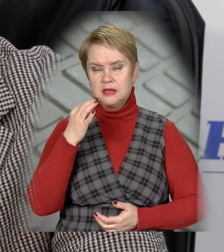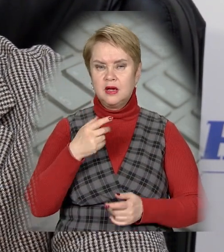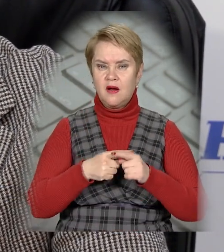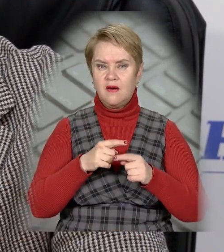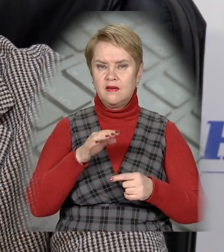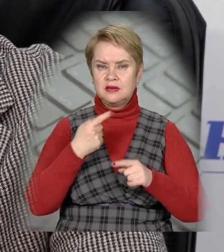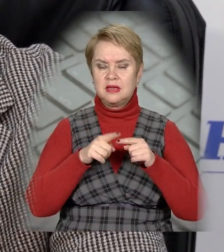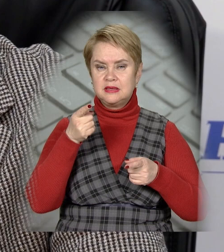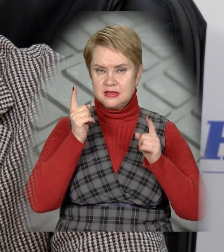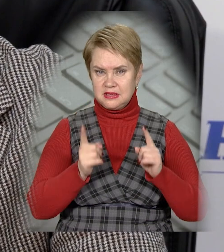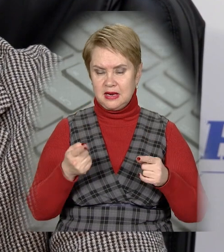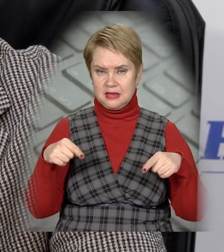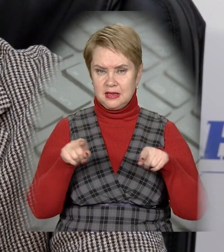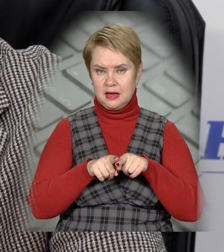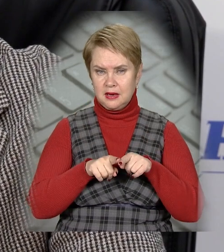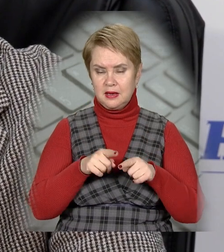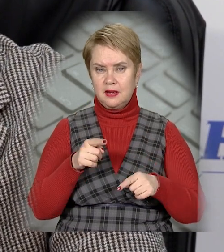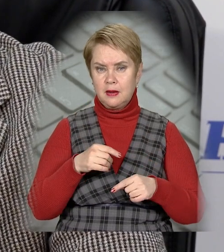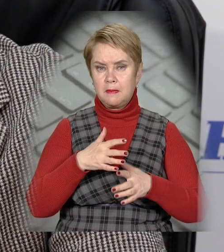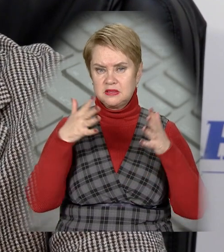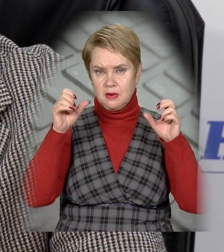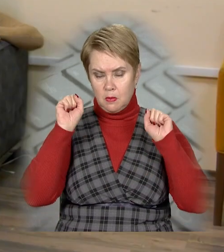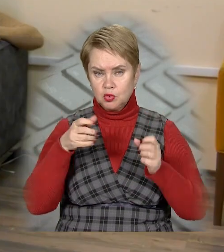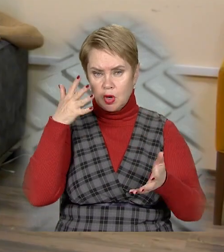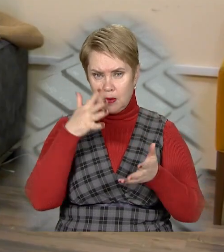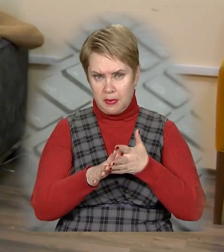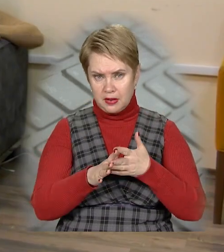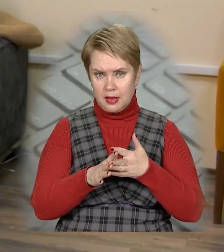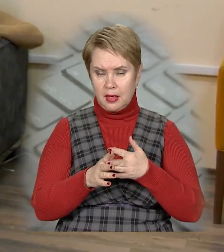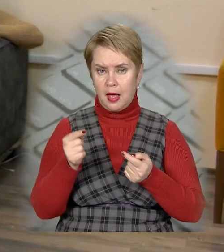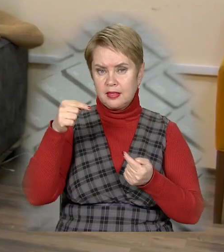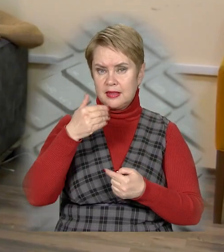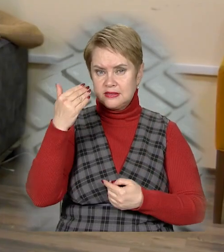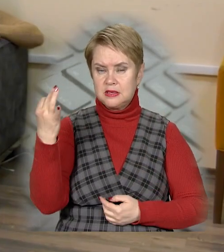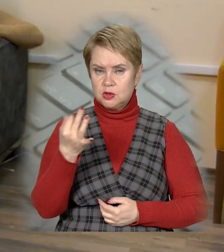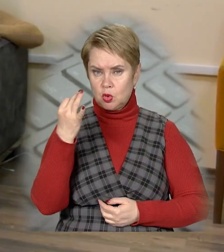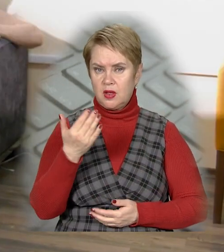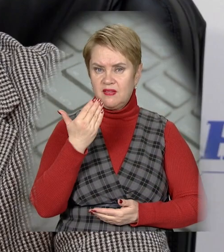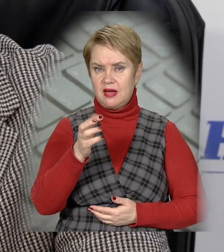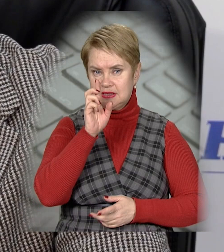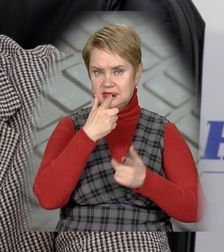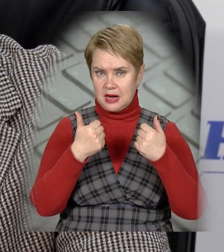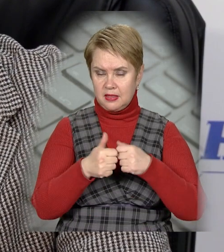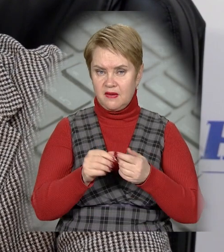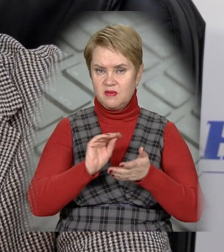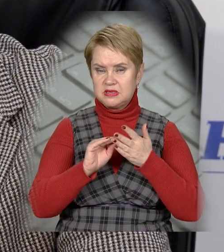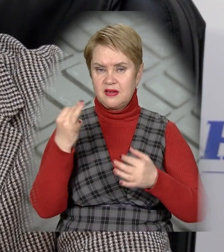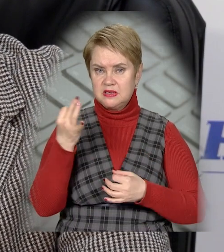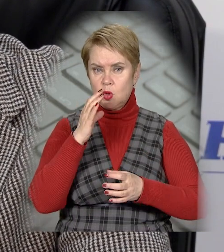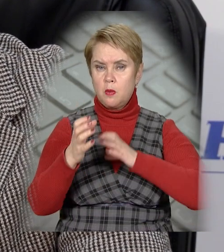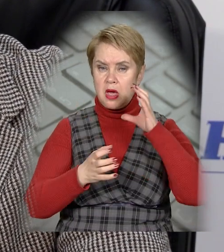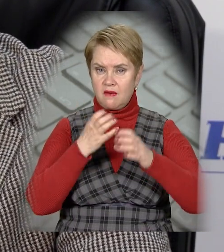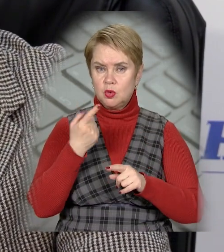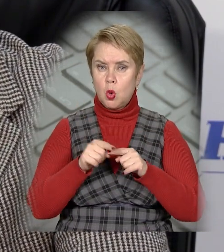як вважаю, що дійсно ти максимально можеш зрозуміти аутентичність. Історія з твоєї сторони вписана в